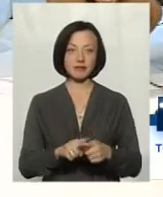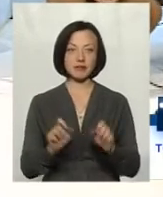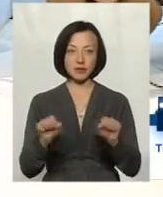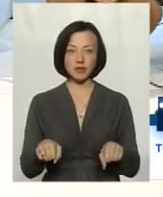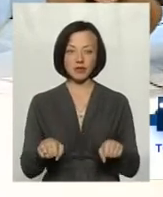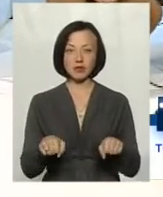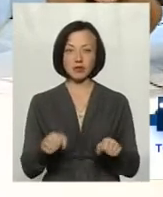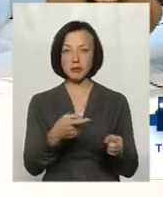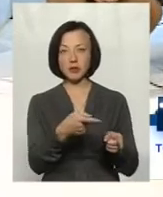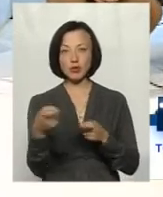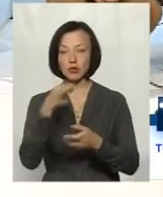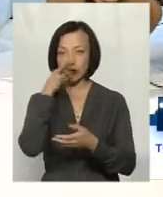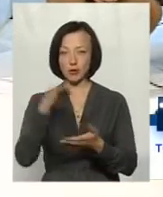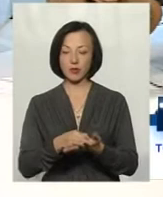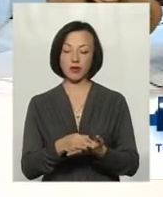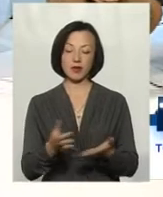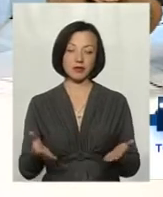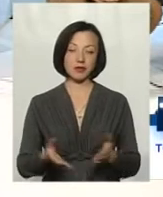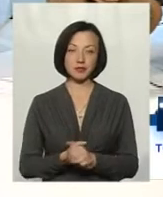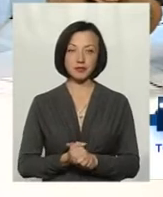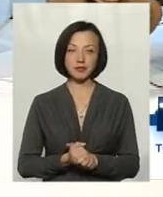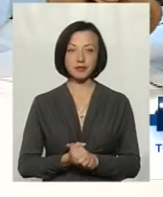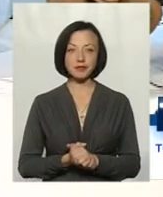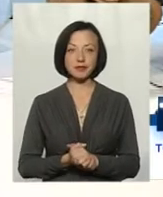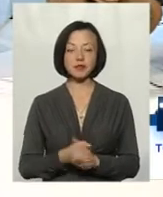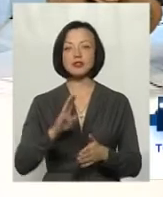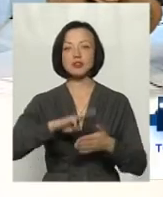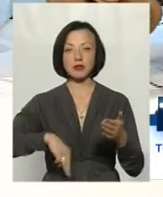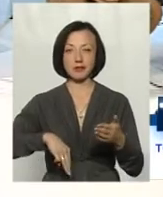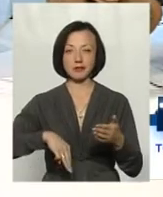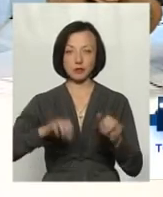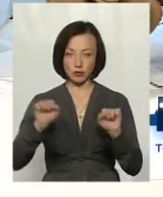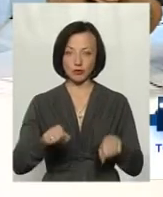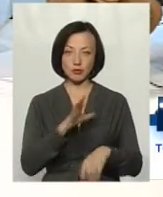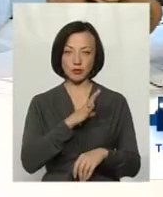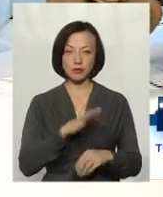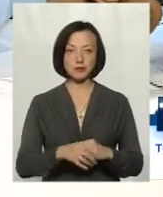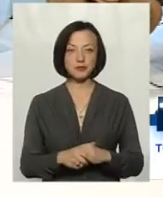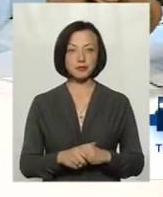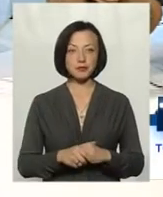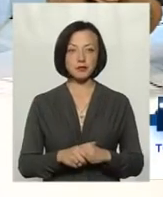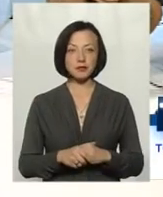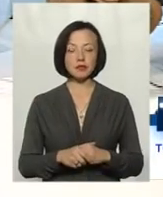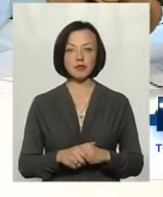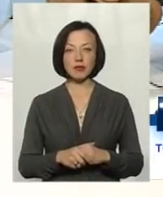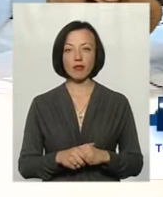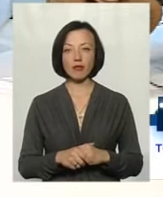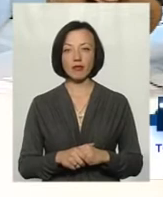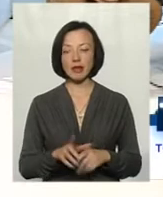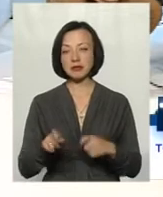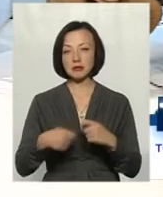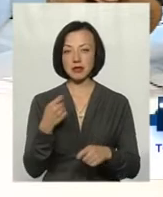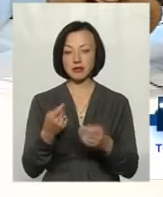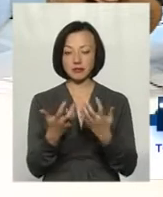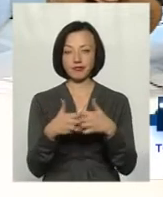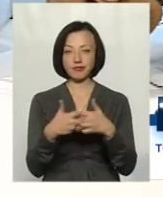можемо притягнути до досить значної для громадянина відповідальності у вигляді штрафу і нарахування збитку.